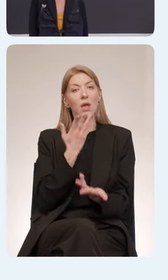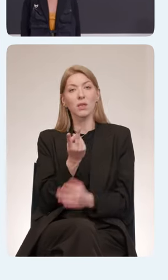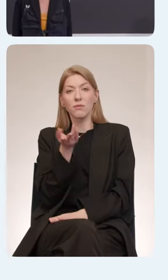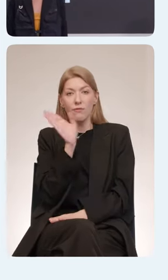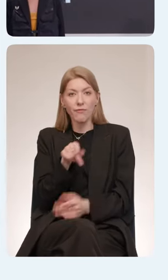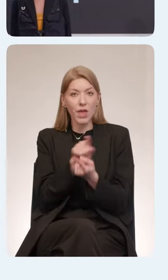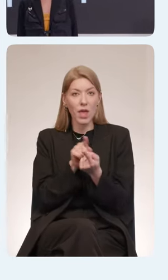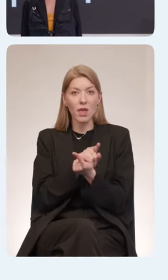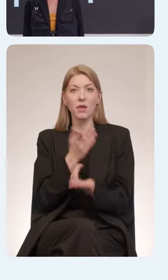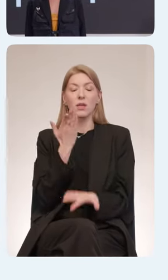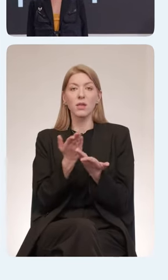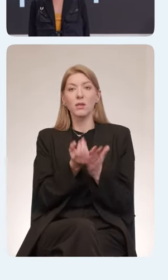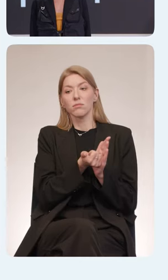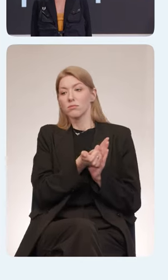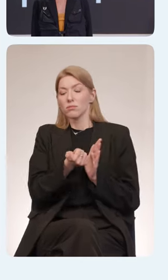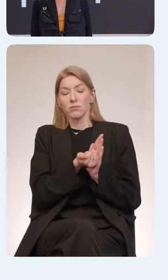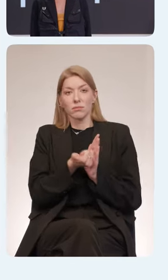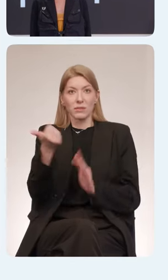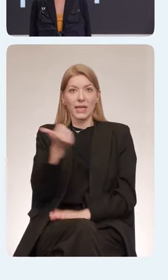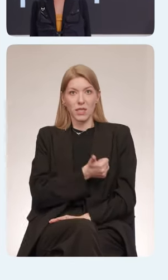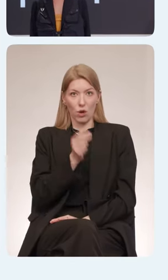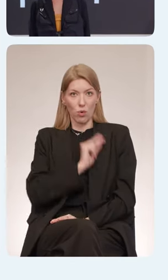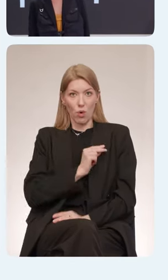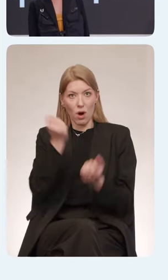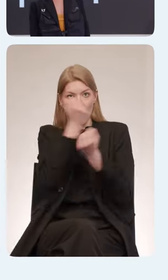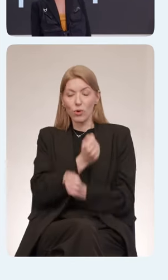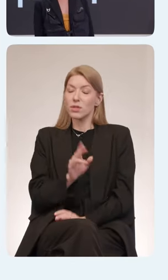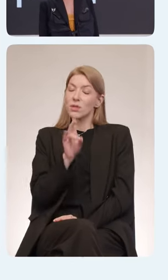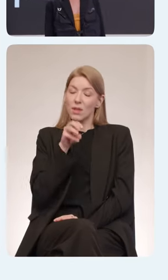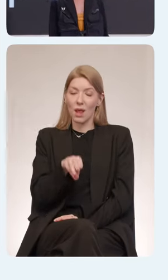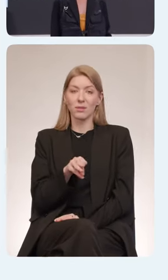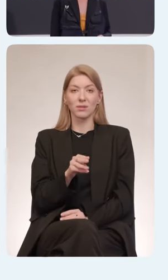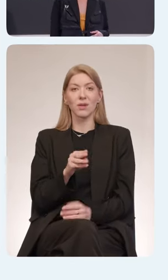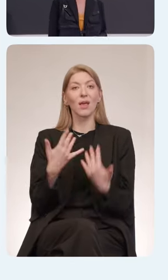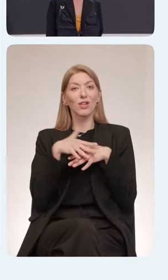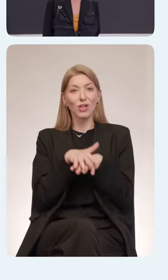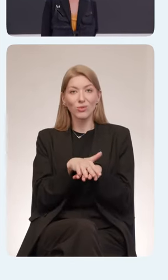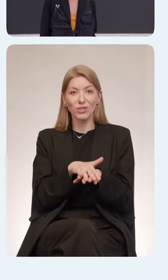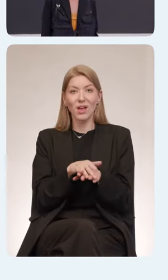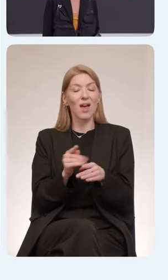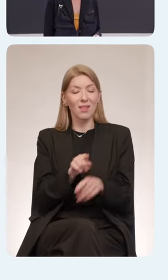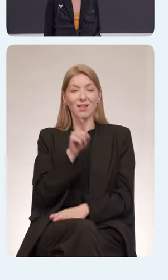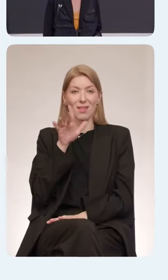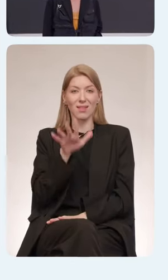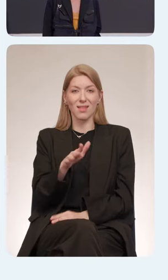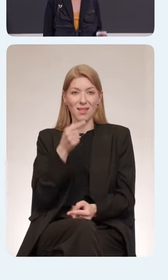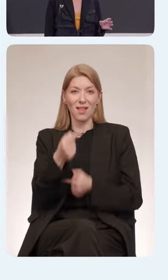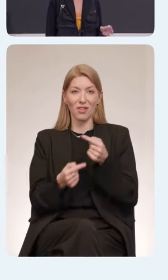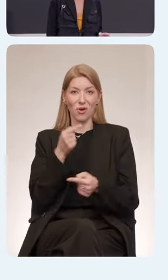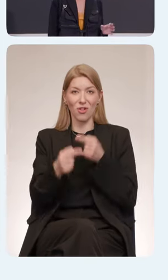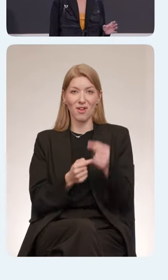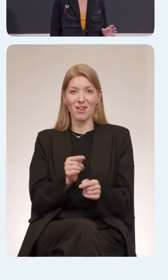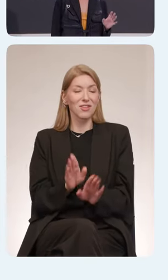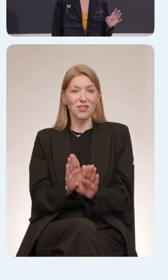изменения, уж тем более не про неделю работы. Инклюзия — это надолго. Инклюзия с вами не на один год. И будем честными,